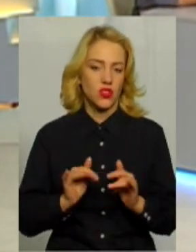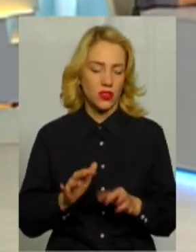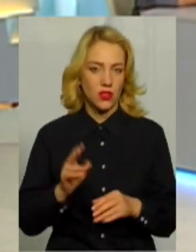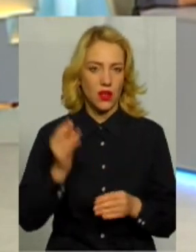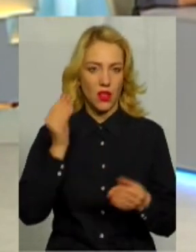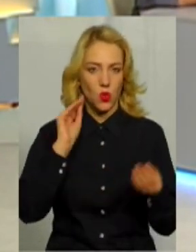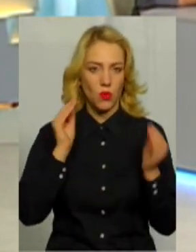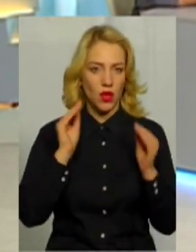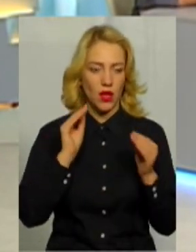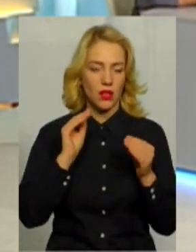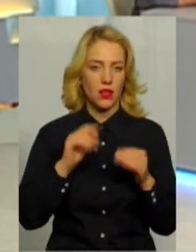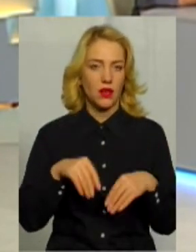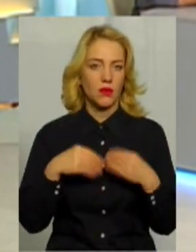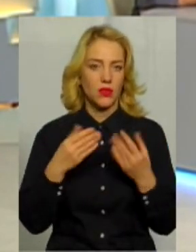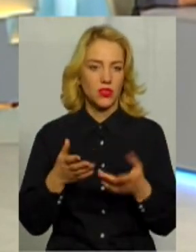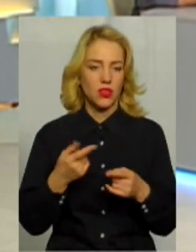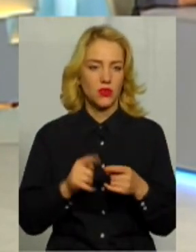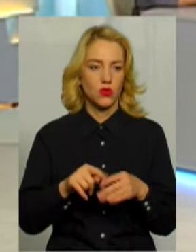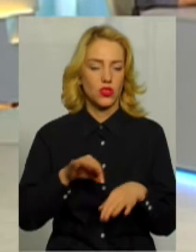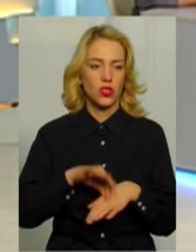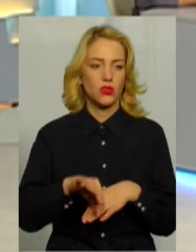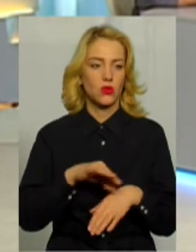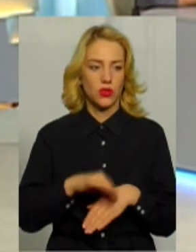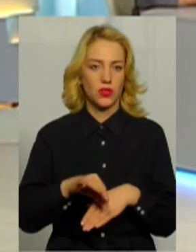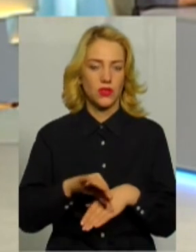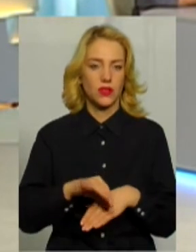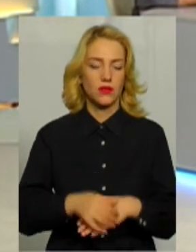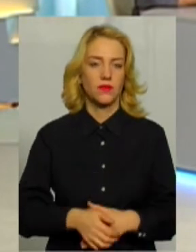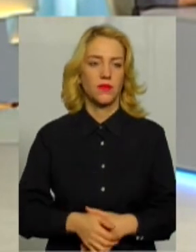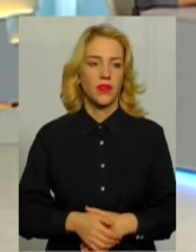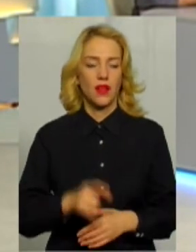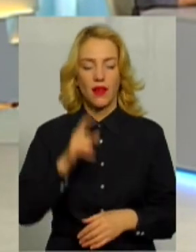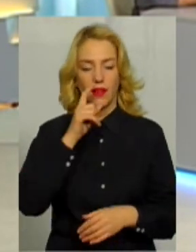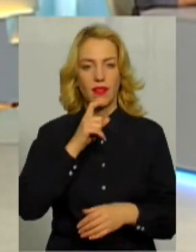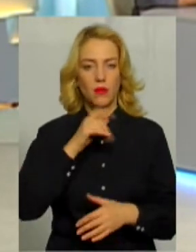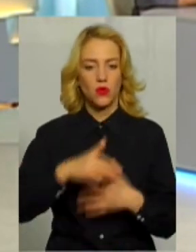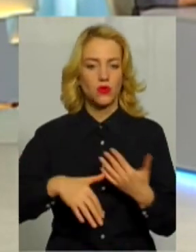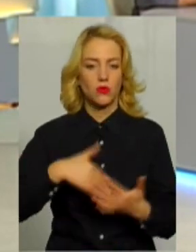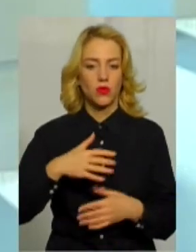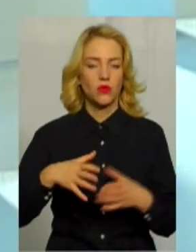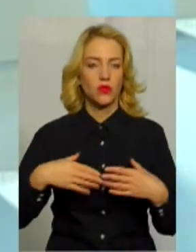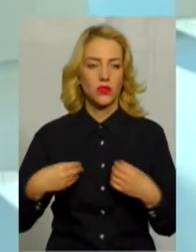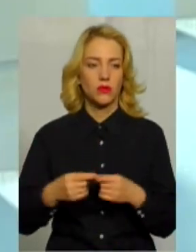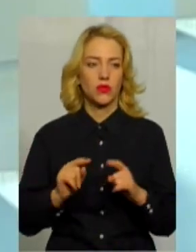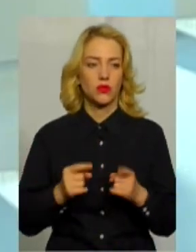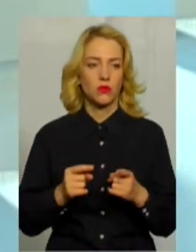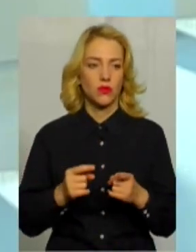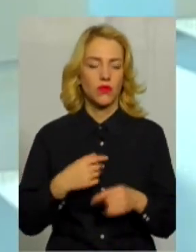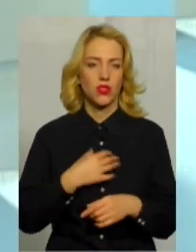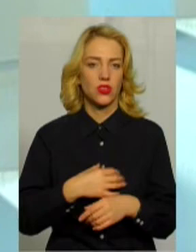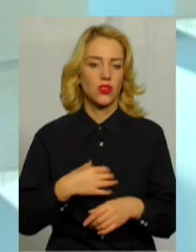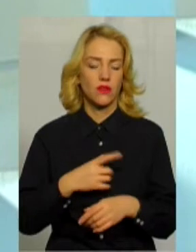думках спричиняє от саме цю жорстокість і непорозуміння в сім'ях. Тому дуже важливо, щоб